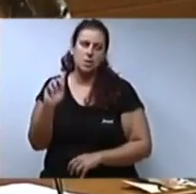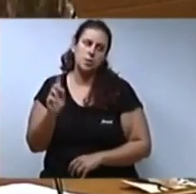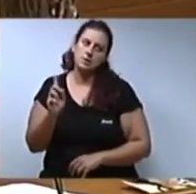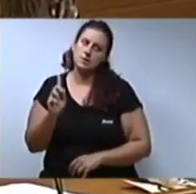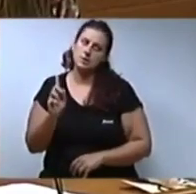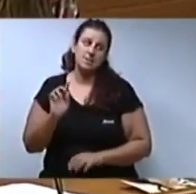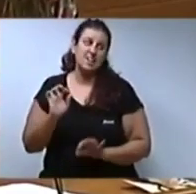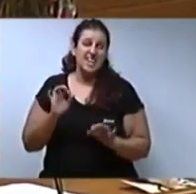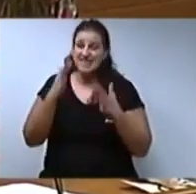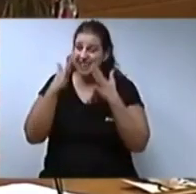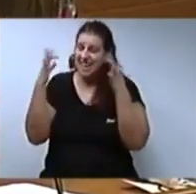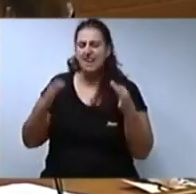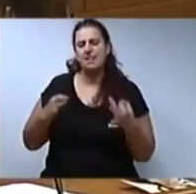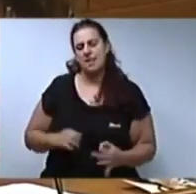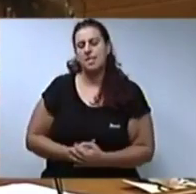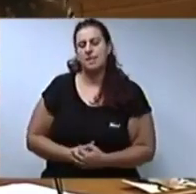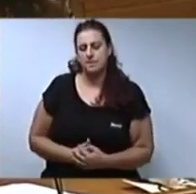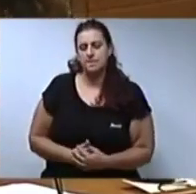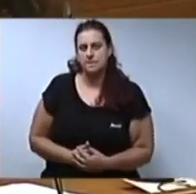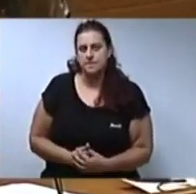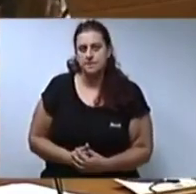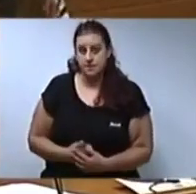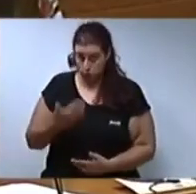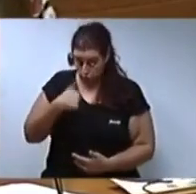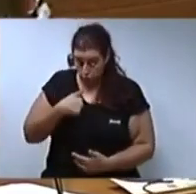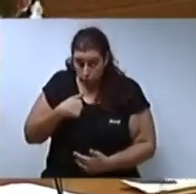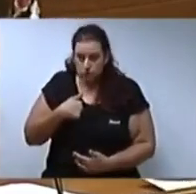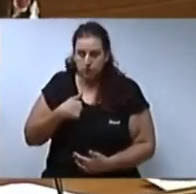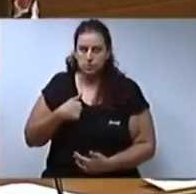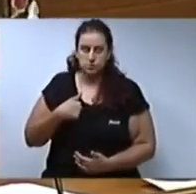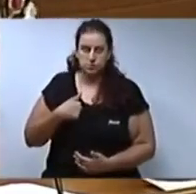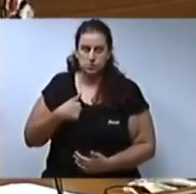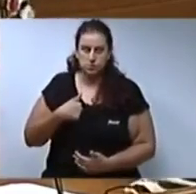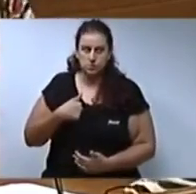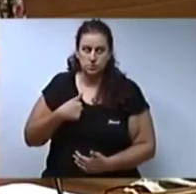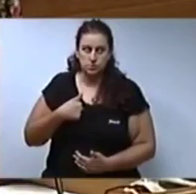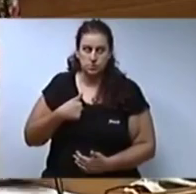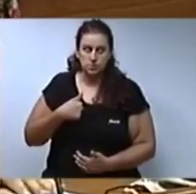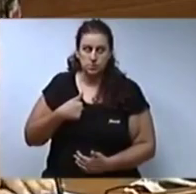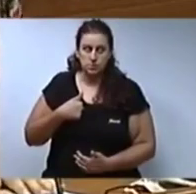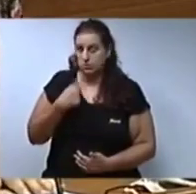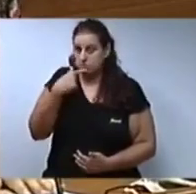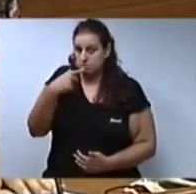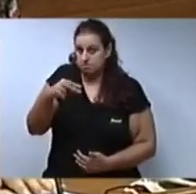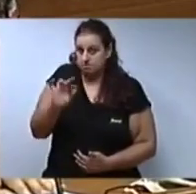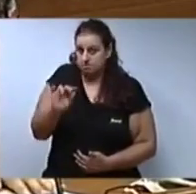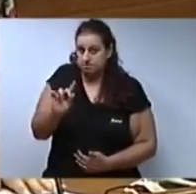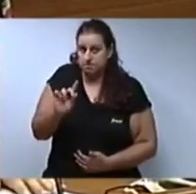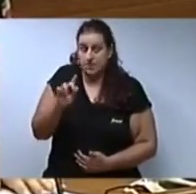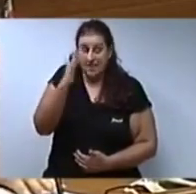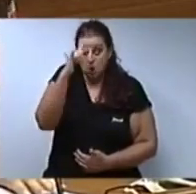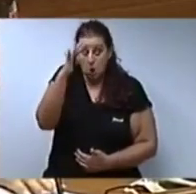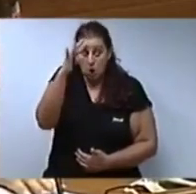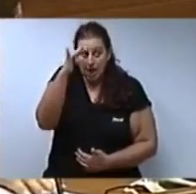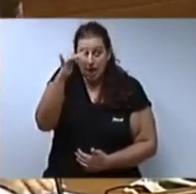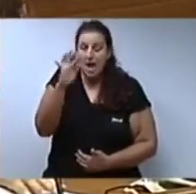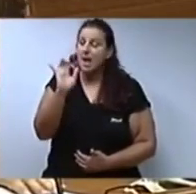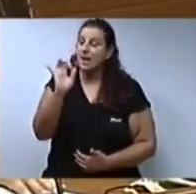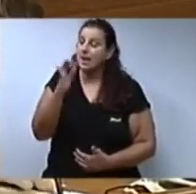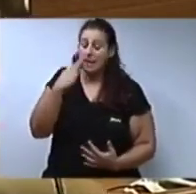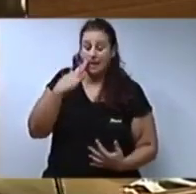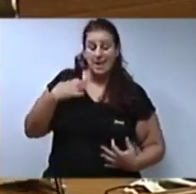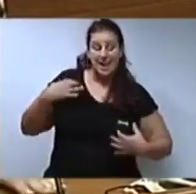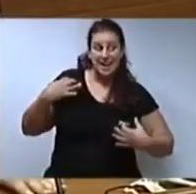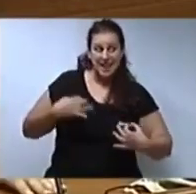és un bany de realitat. I jo no li ho negaré. La ideologia i la realitat